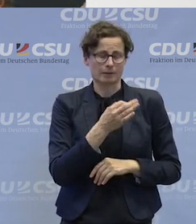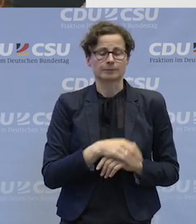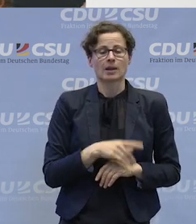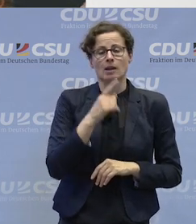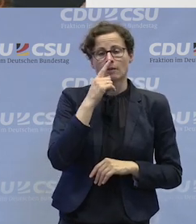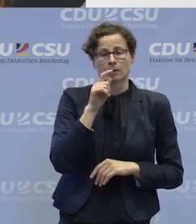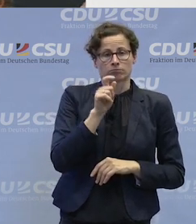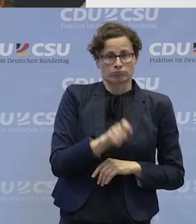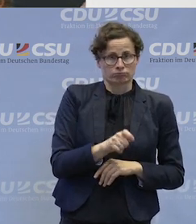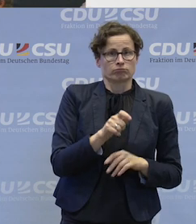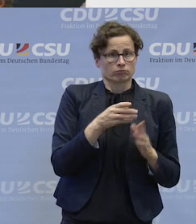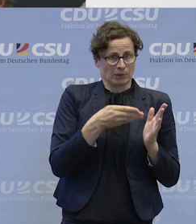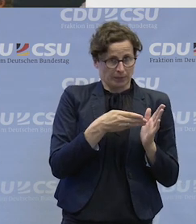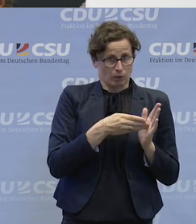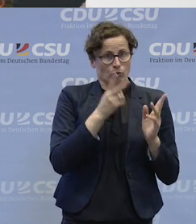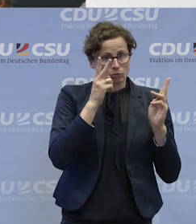normalen Firma arbeitet,